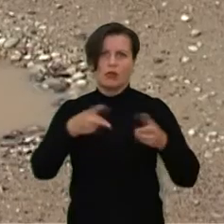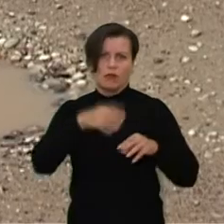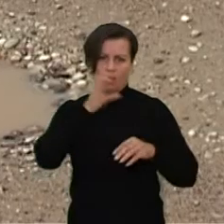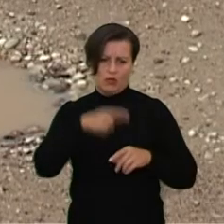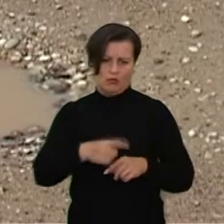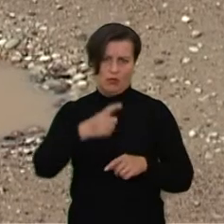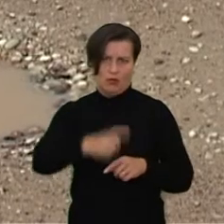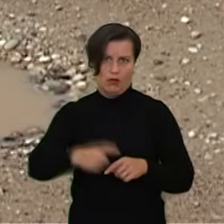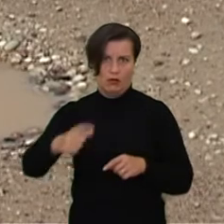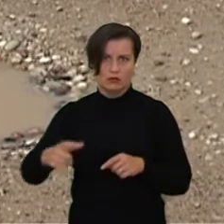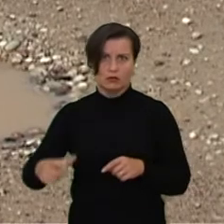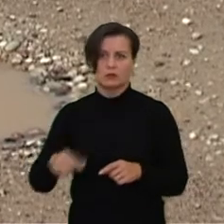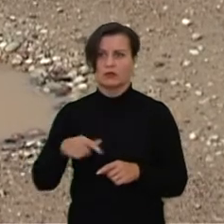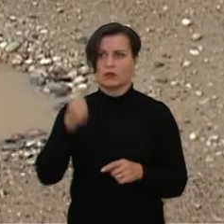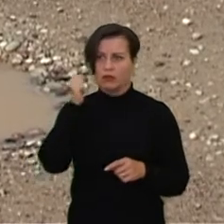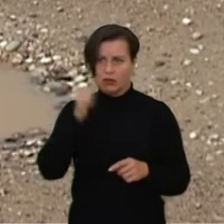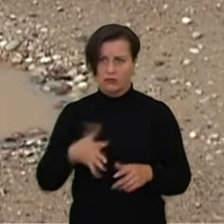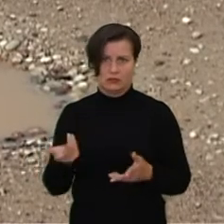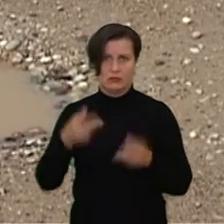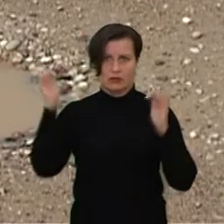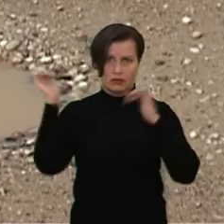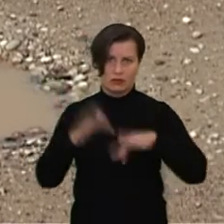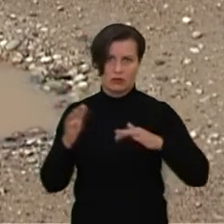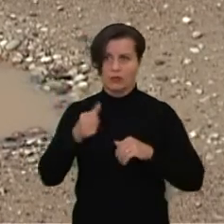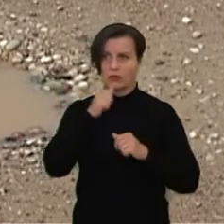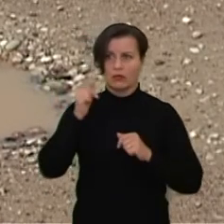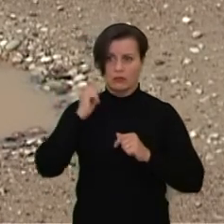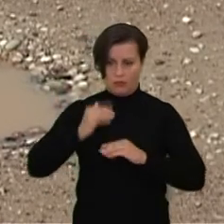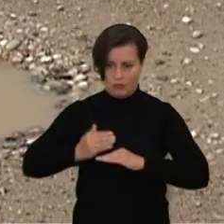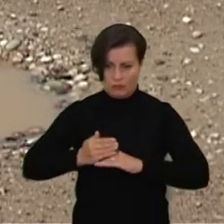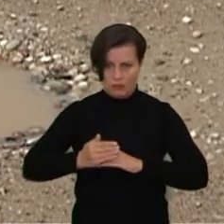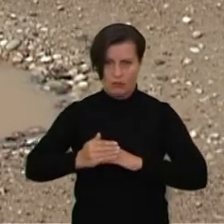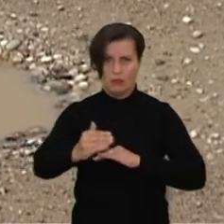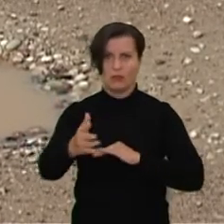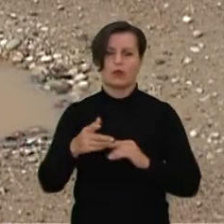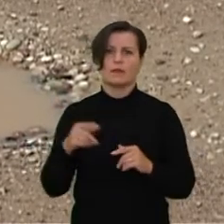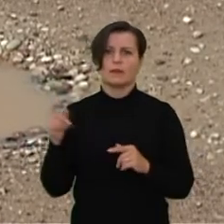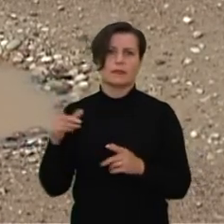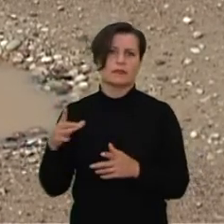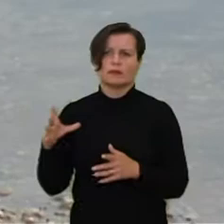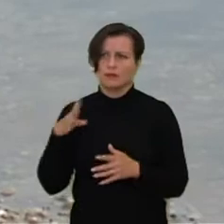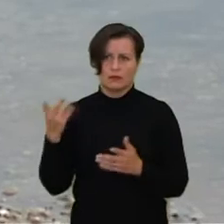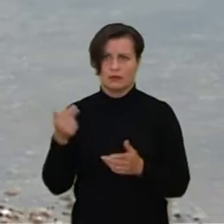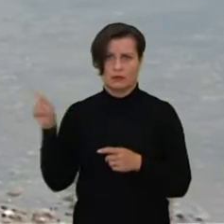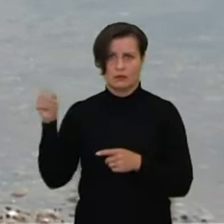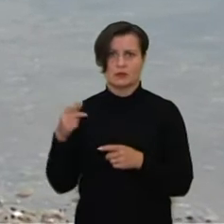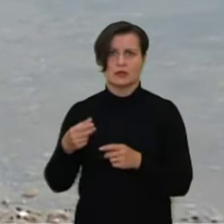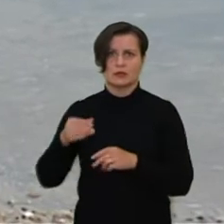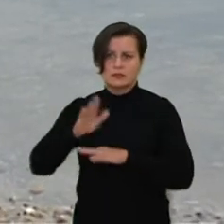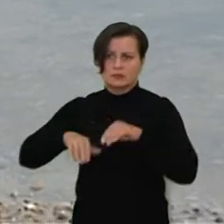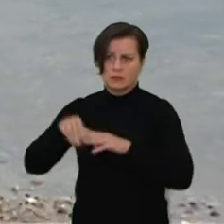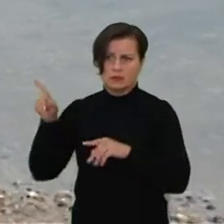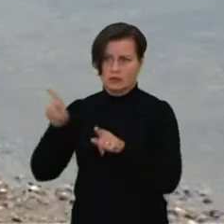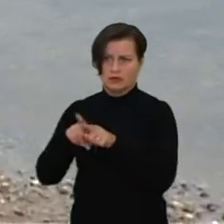yra vandens. Todėl, kad praktiškai kiekvieną dieną lyja ir nuo grei dėrėjimų darbų. Netgi kelininkai iš tikrųjų regioniniuose keliuose